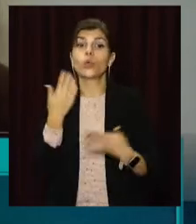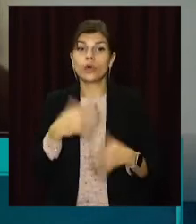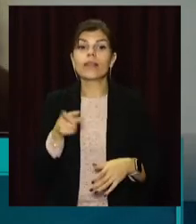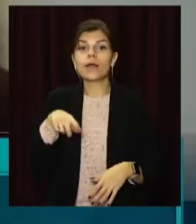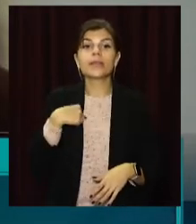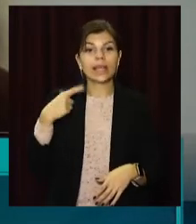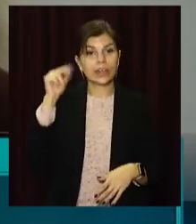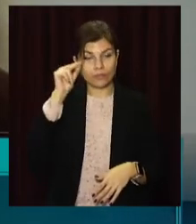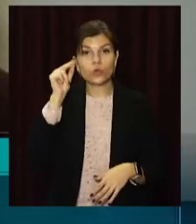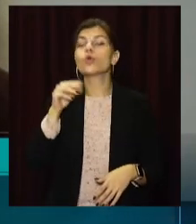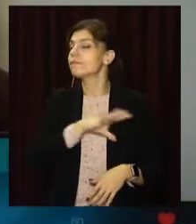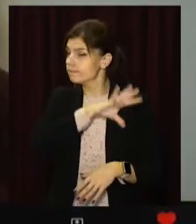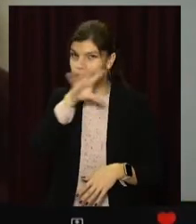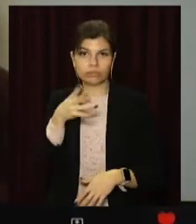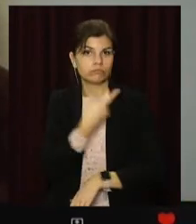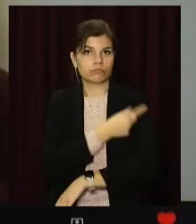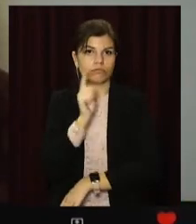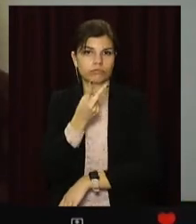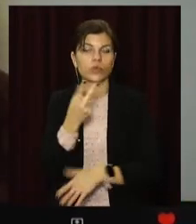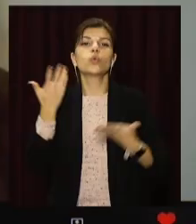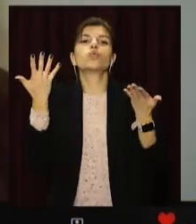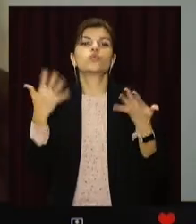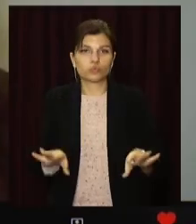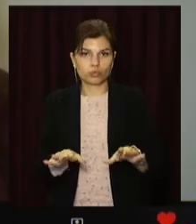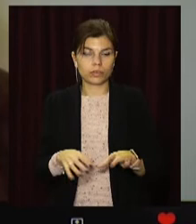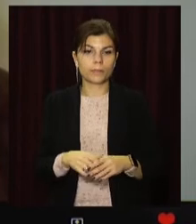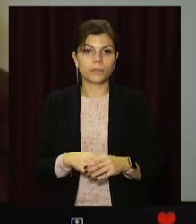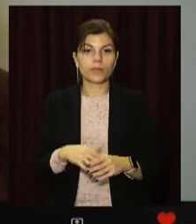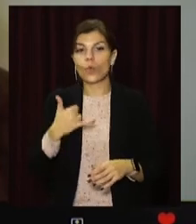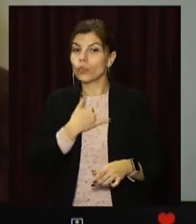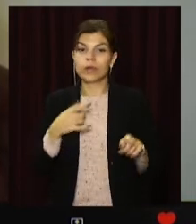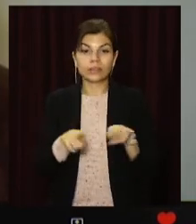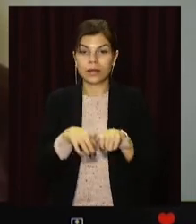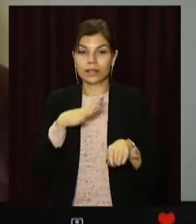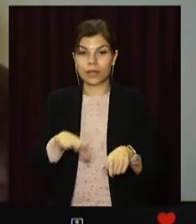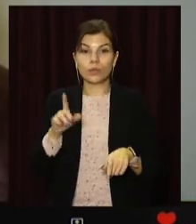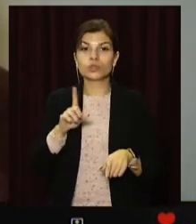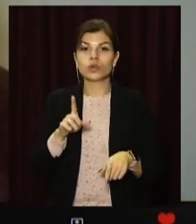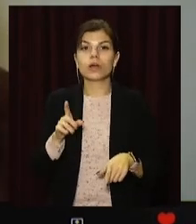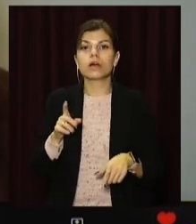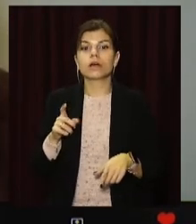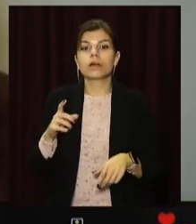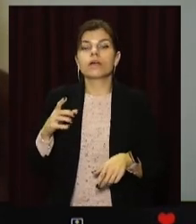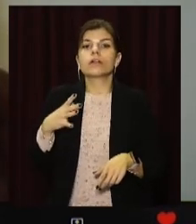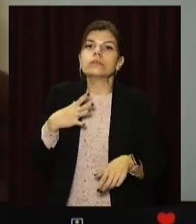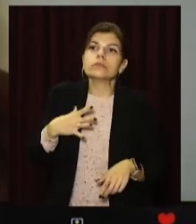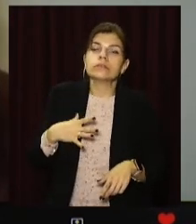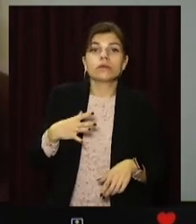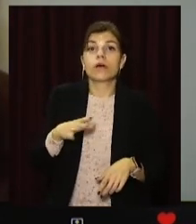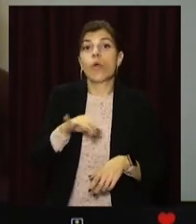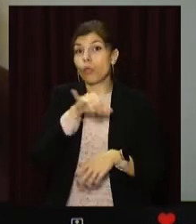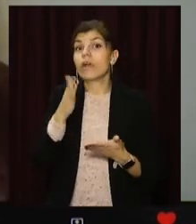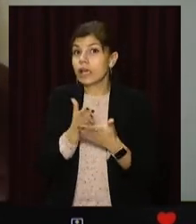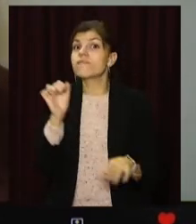навчаюся, також усі мають вже імунізовані. В нас не було таке, що усі мусять. Нам сказали, що ви маєте